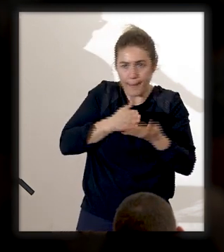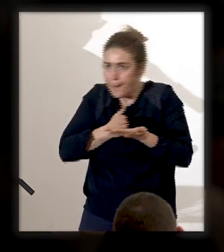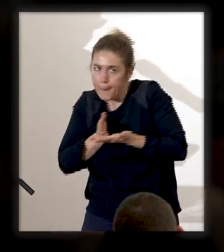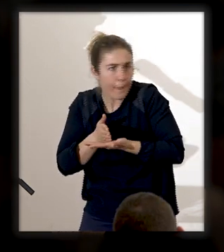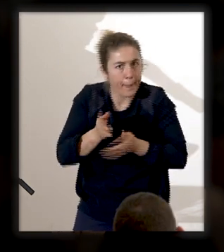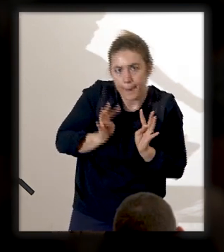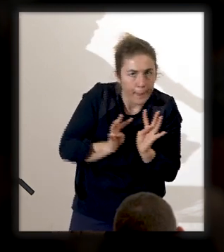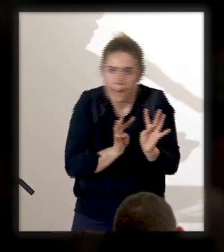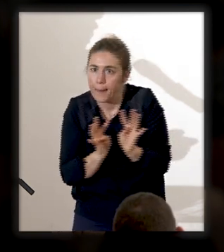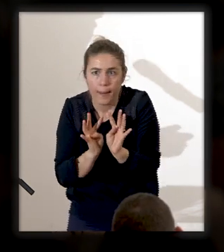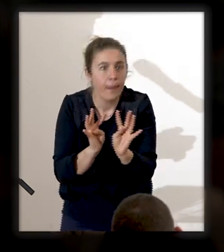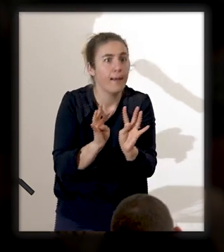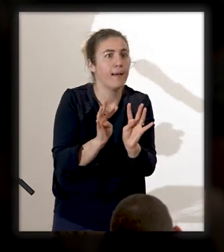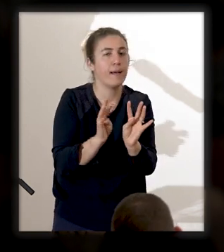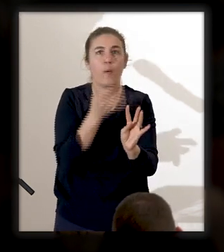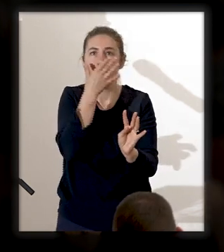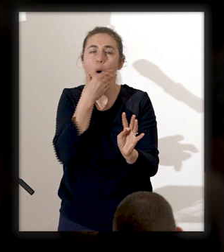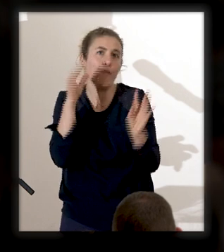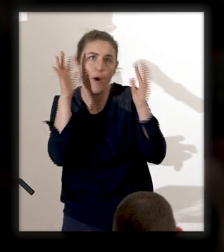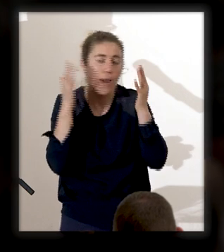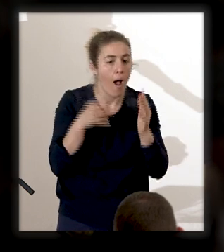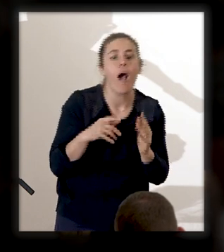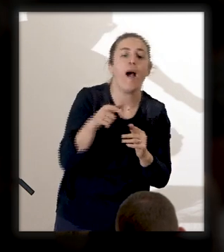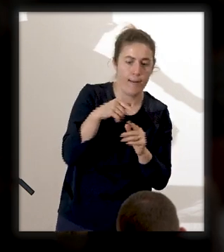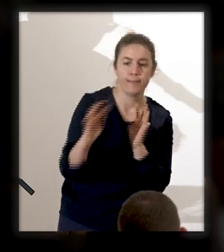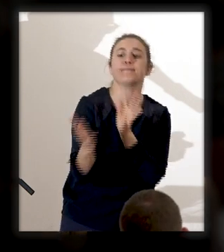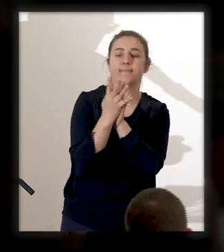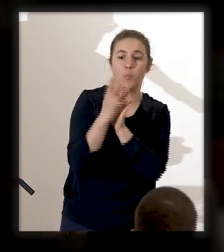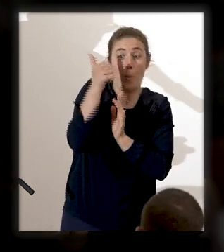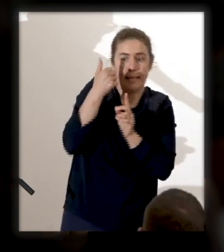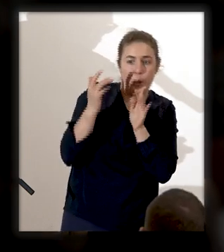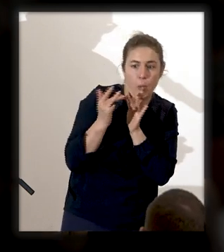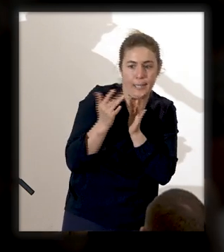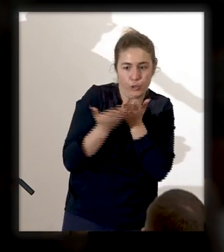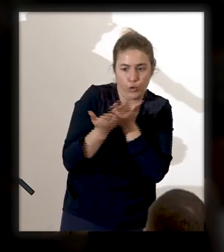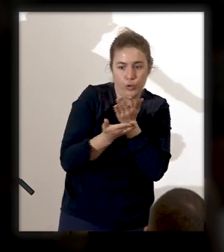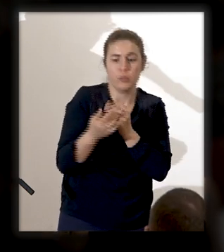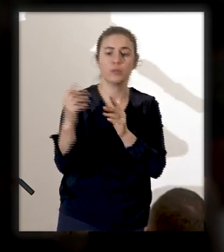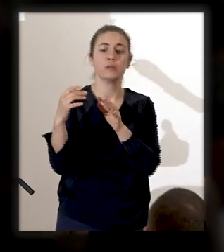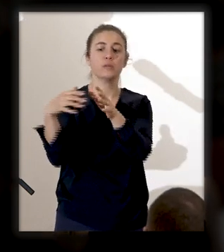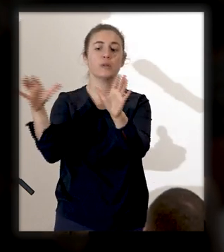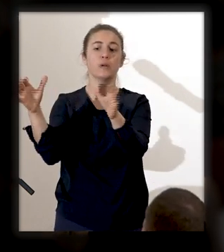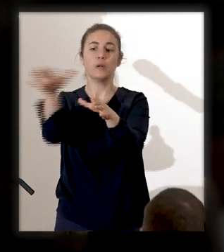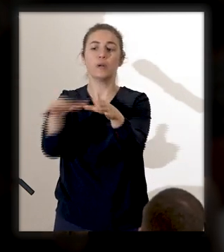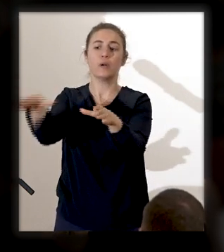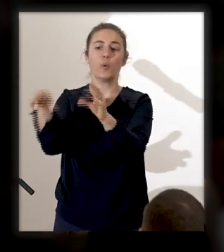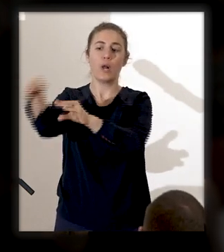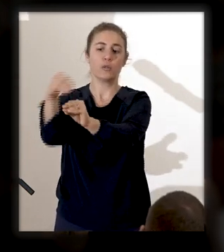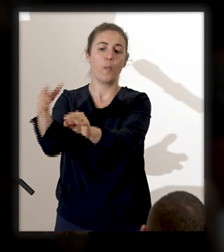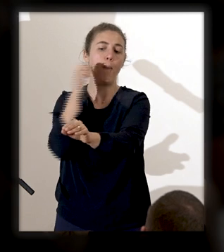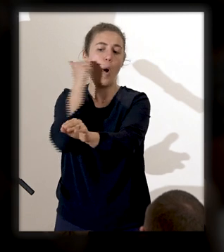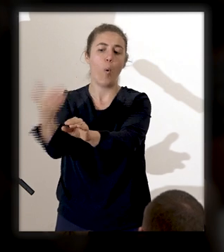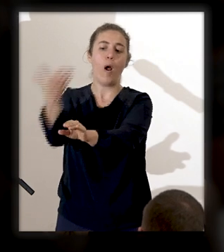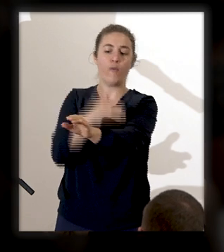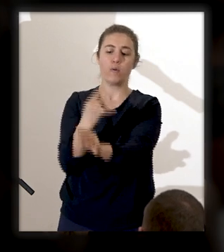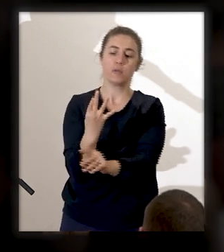montagne jamaïcaine, il établit un premier contact avec les avant-postes de marrons, auxquels il fit part d'offres